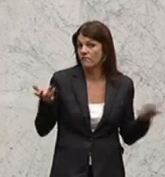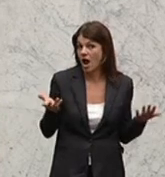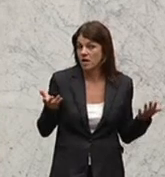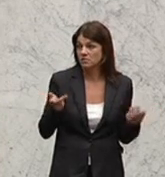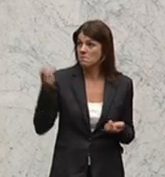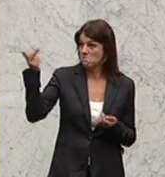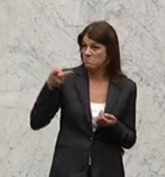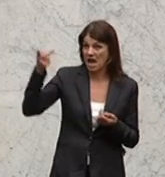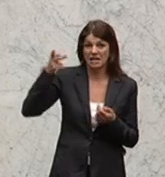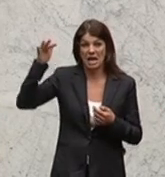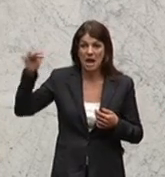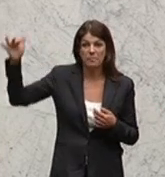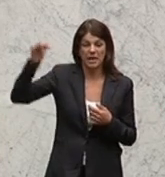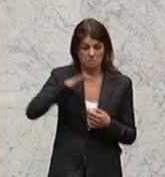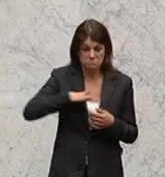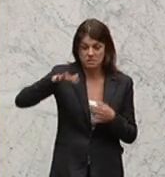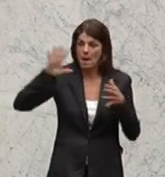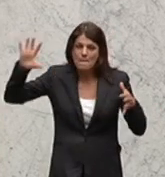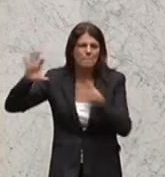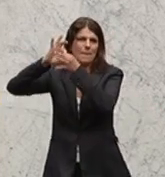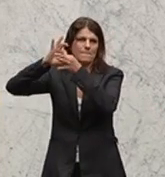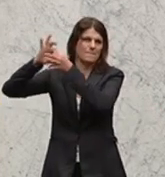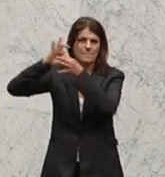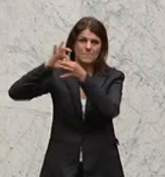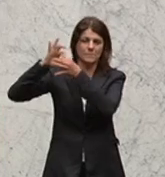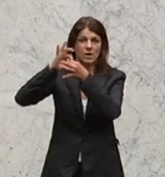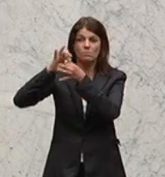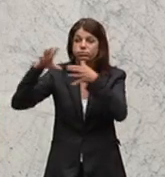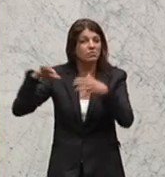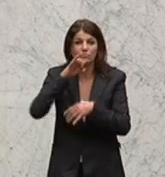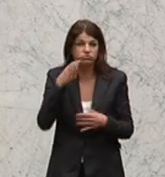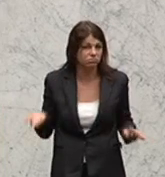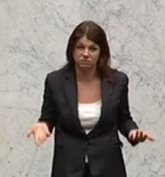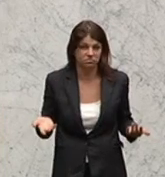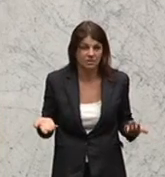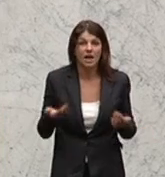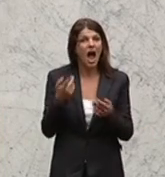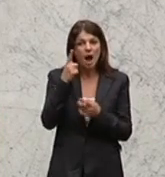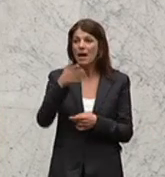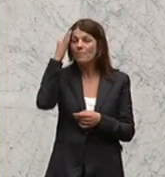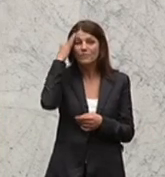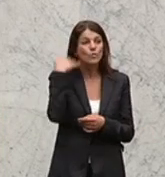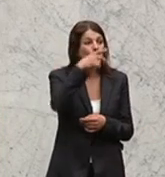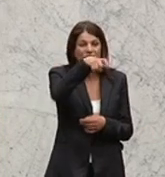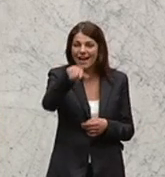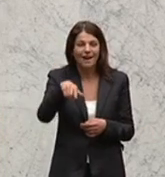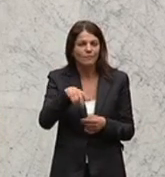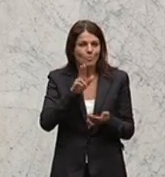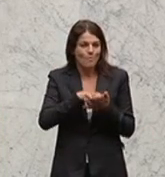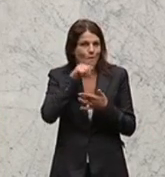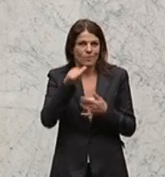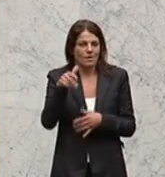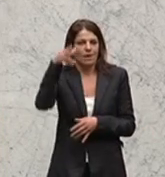beide Ebenen untrennbar miteinander verflochten. Nur im Bewusstsein ist das noch nicht überall so